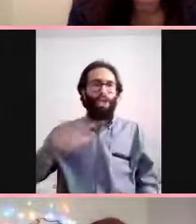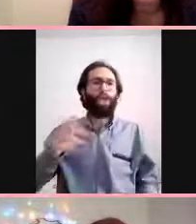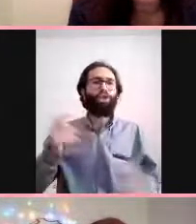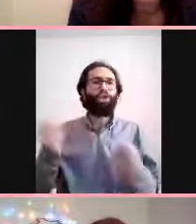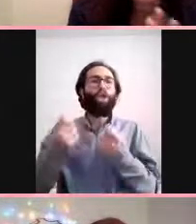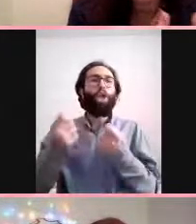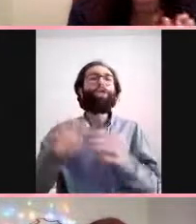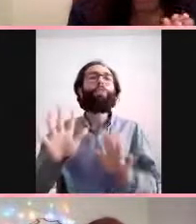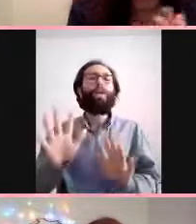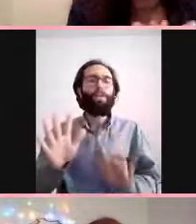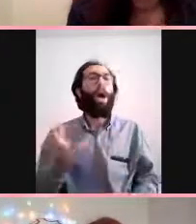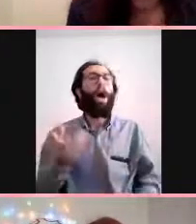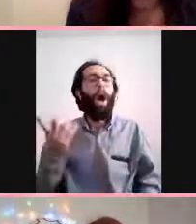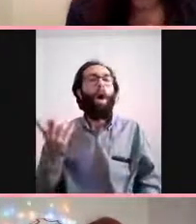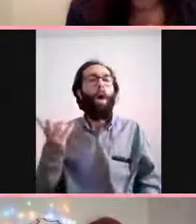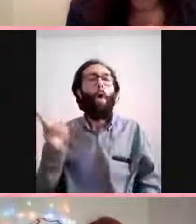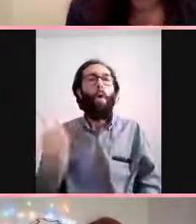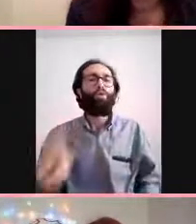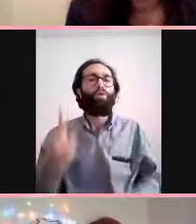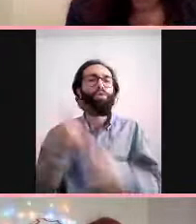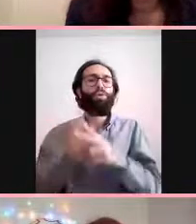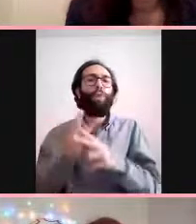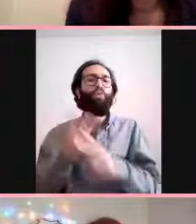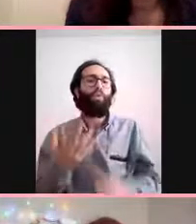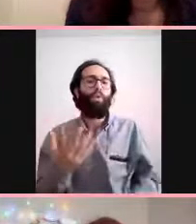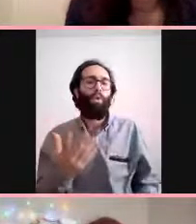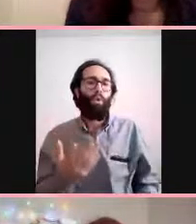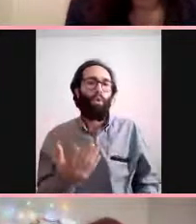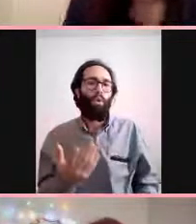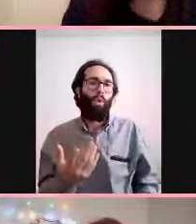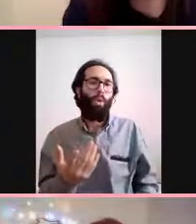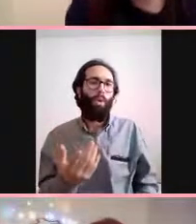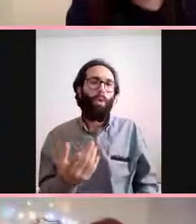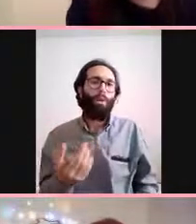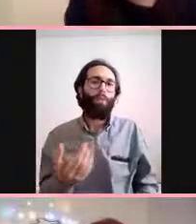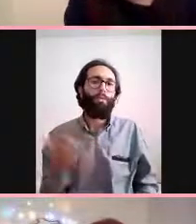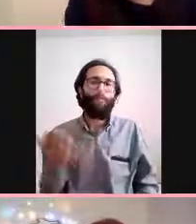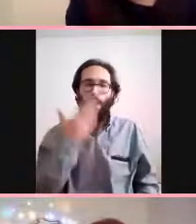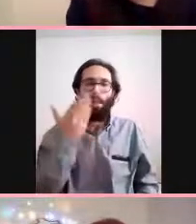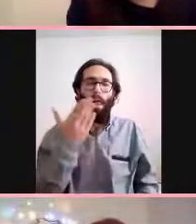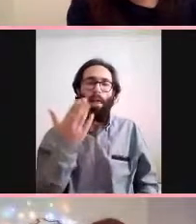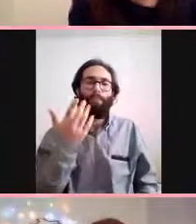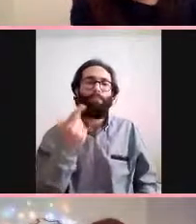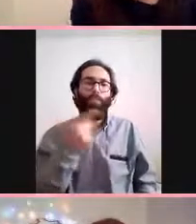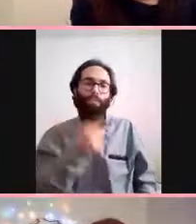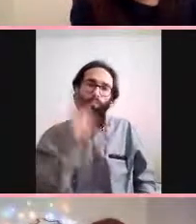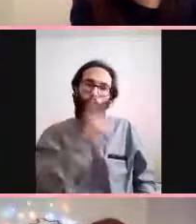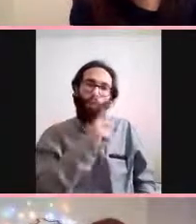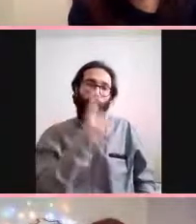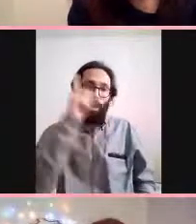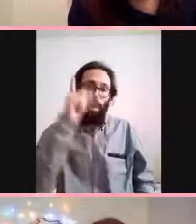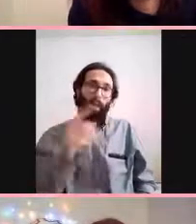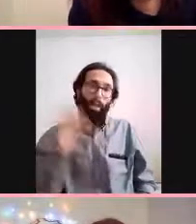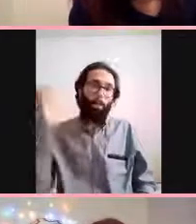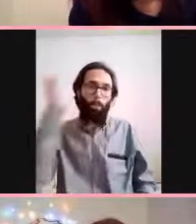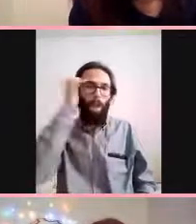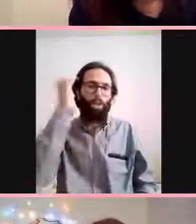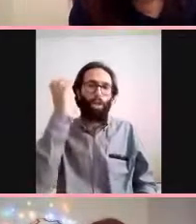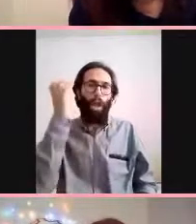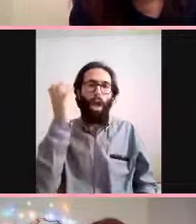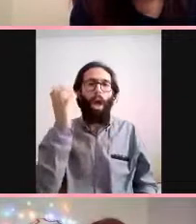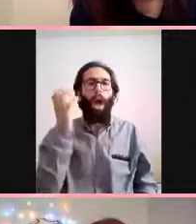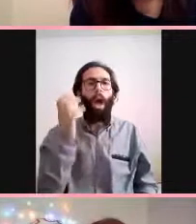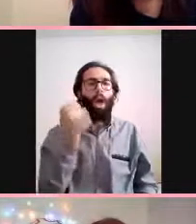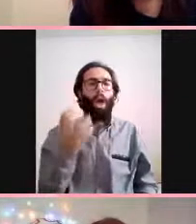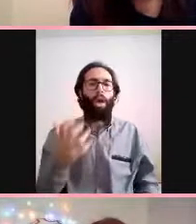yaşıyorsun ya makineye bağlıyorlar onun gibi en başta onun için daha yaşamsal organlara gidiyordu